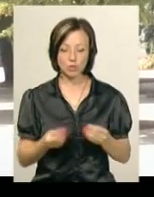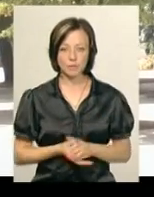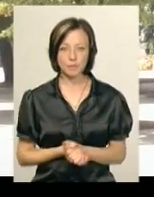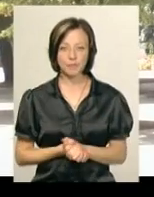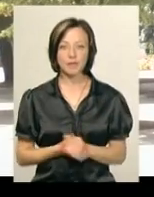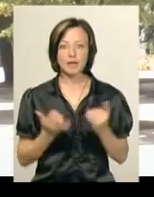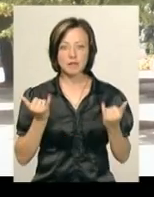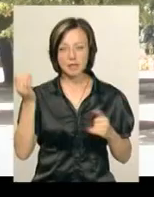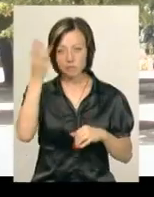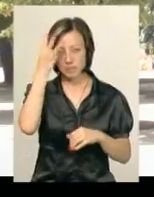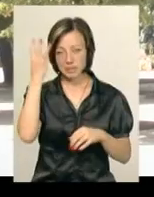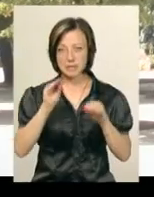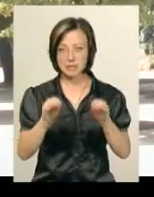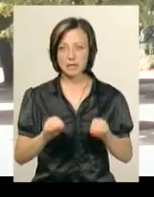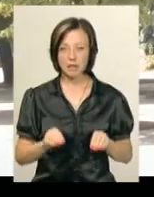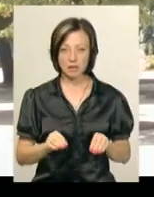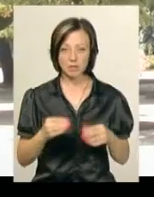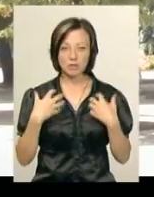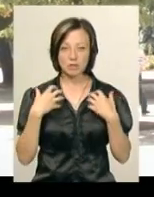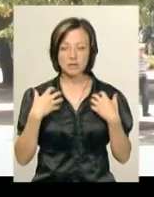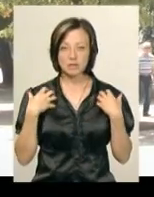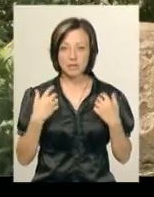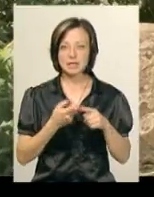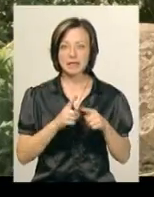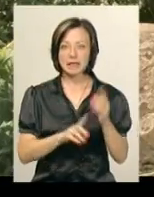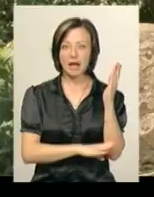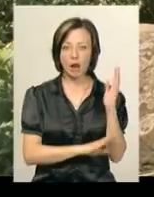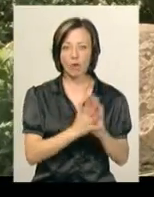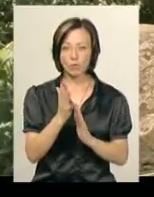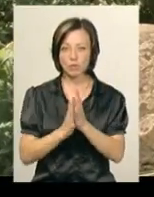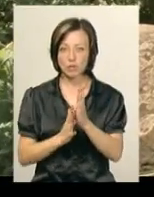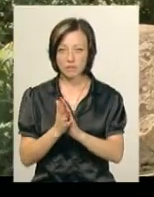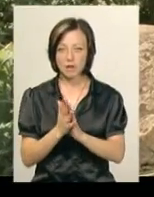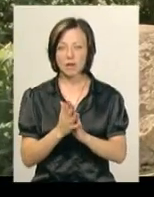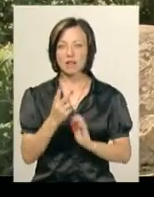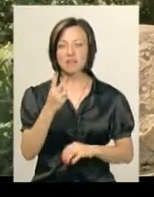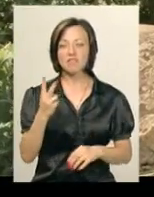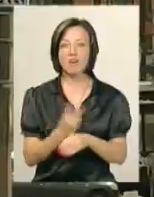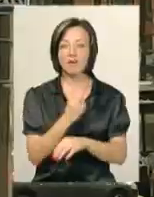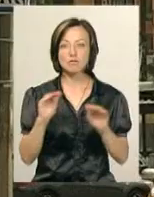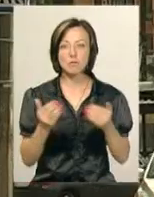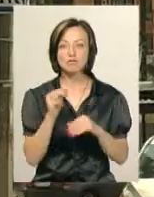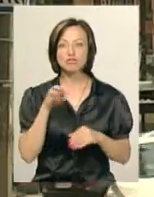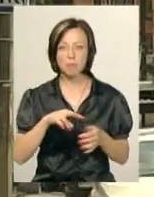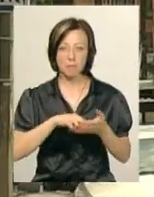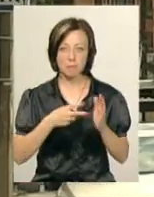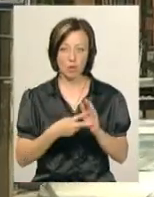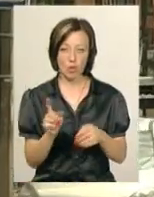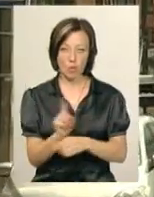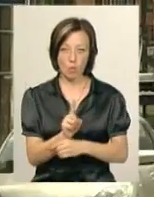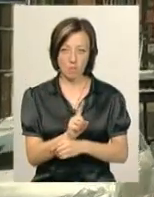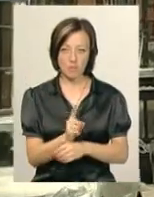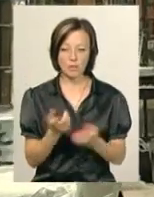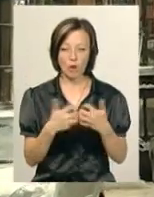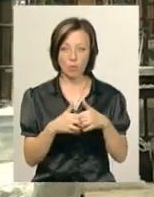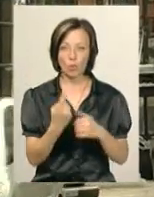Нині у Хмельницькому, за даними Інни Куцької, дерев та кущів на землях загального користування вдвічі менше, ніж це передбачено нормами з